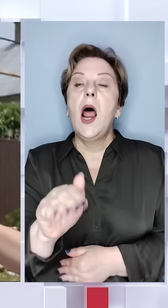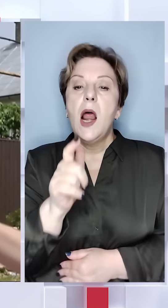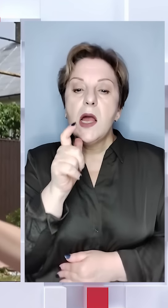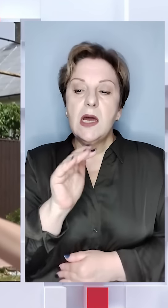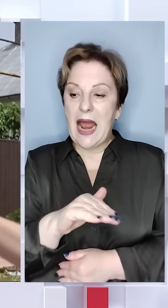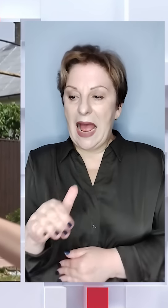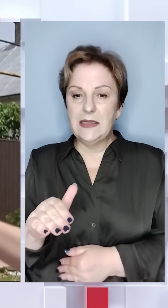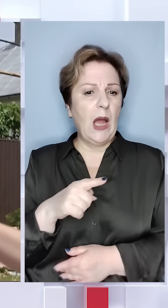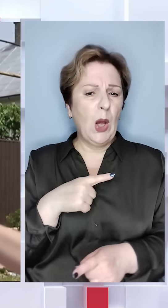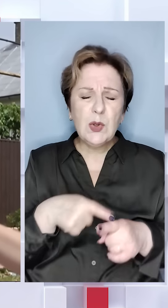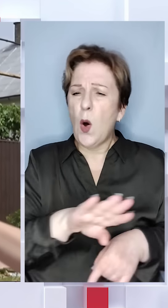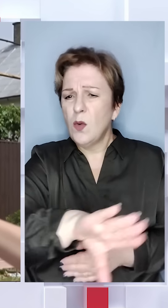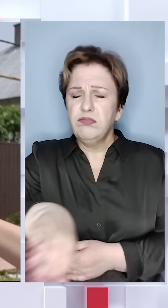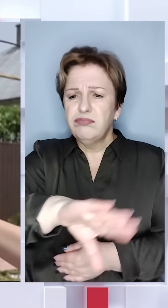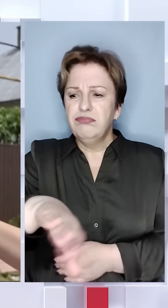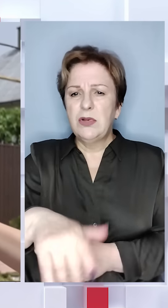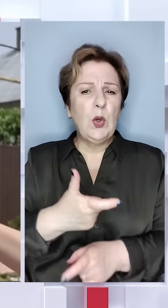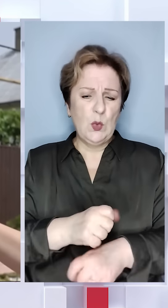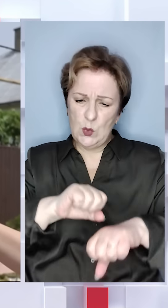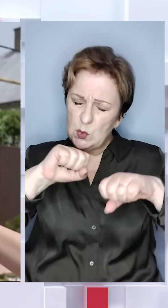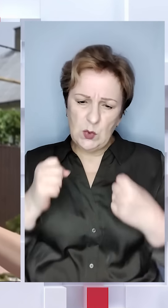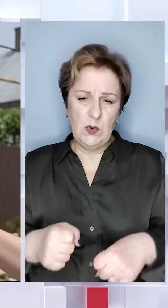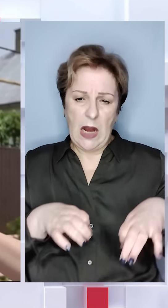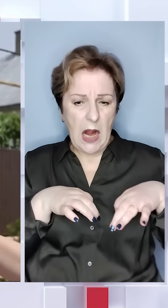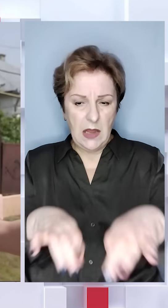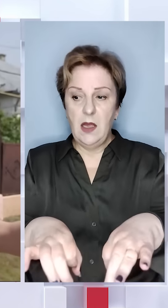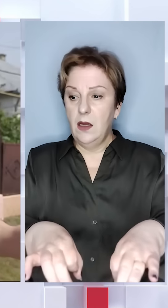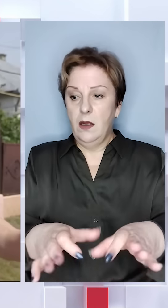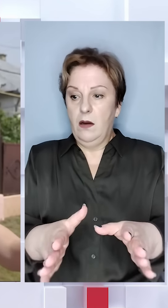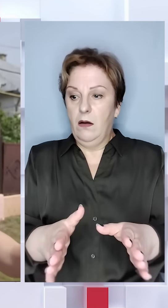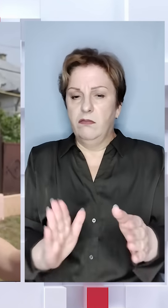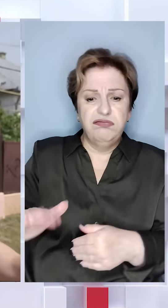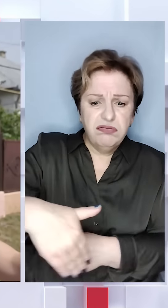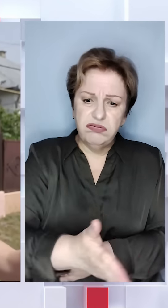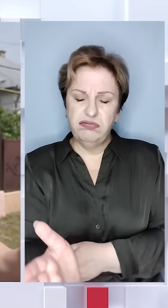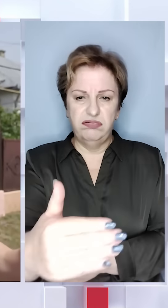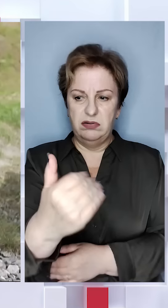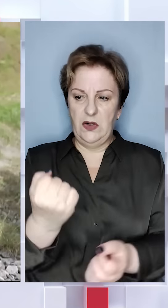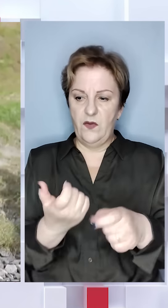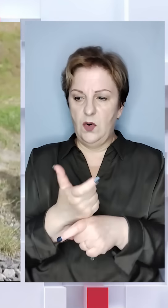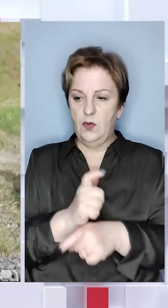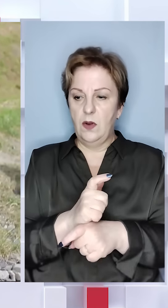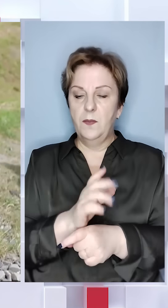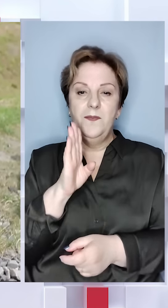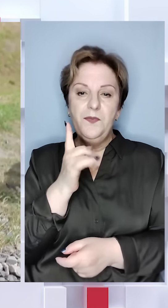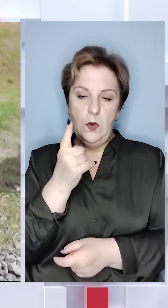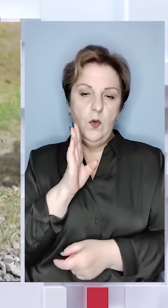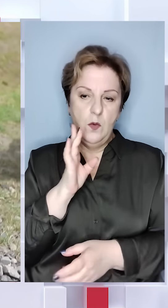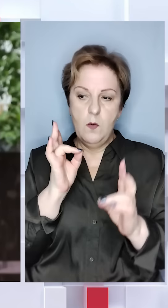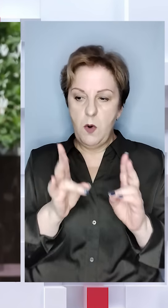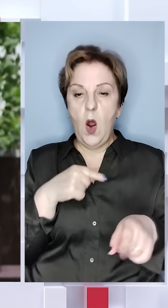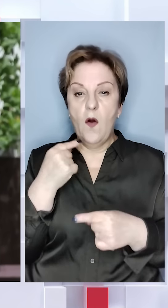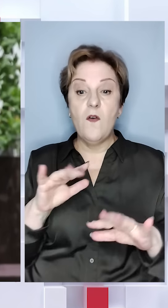крикнула, що скоро всі на сторону, тому що дуже сильно летить. А ще так, він виляв дуже. Іванна Мартин, одна з